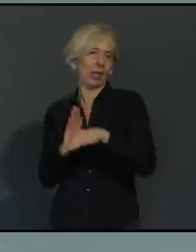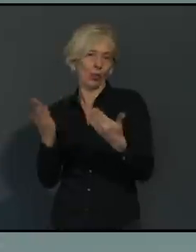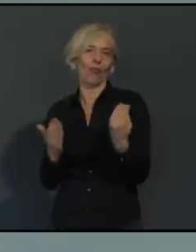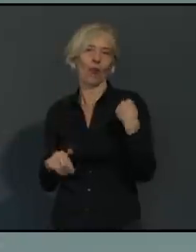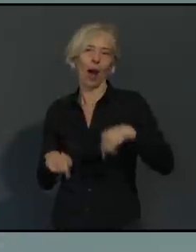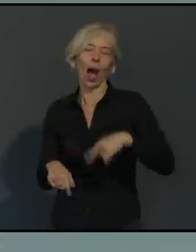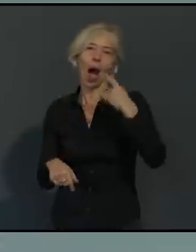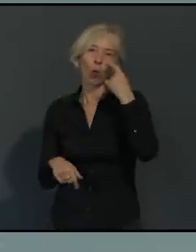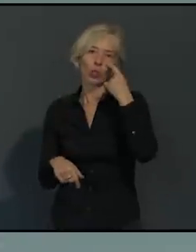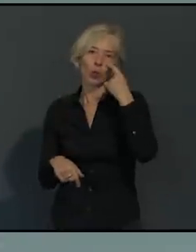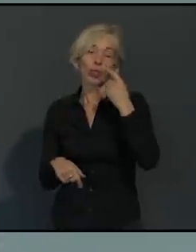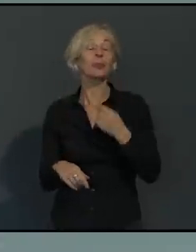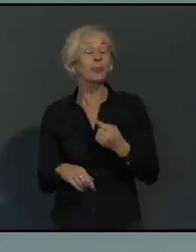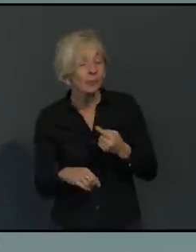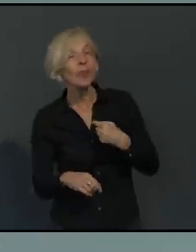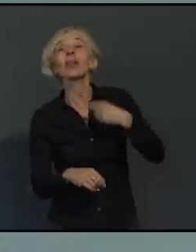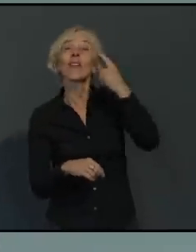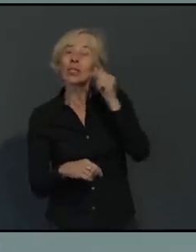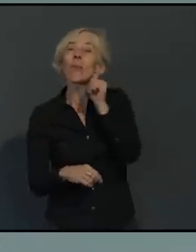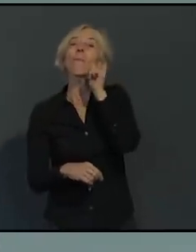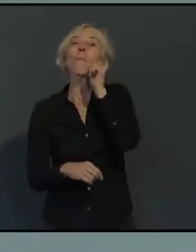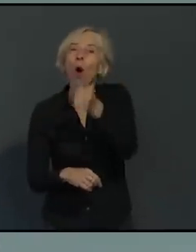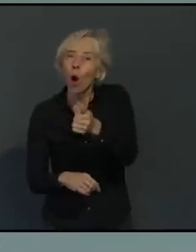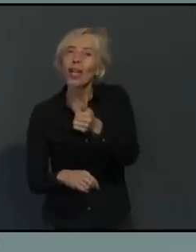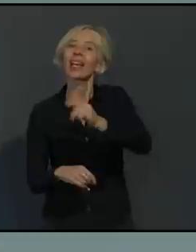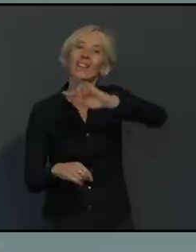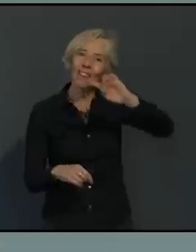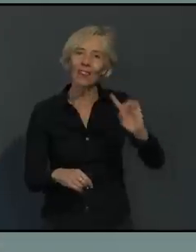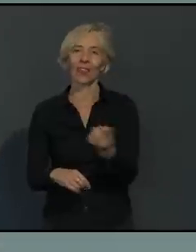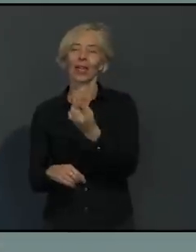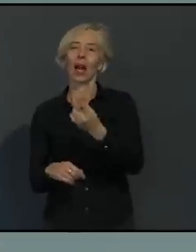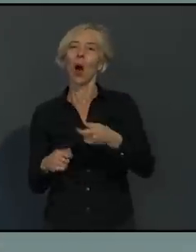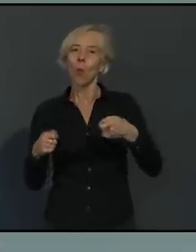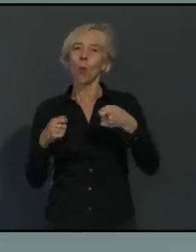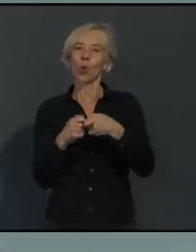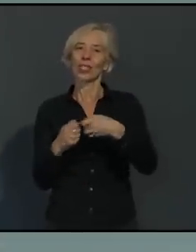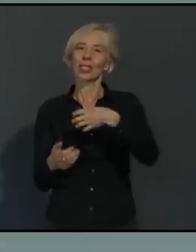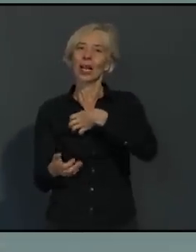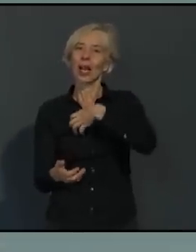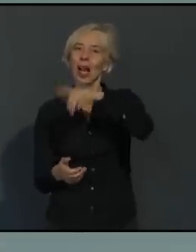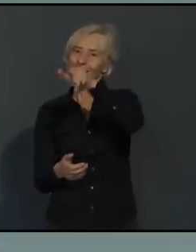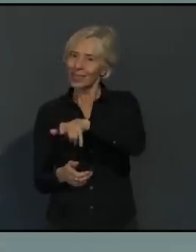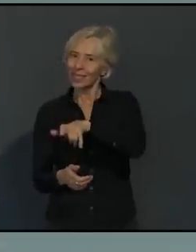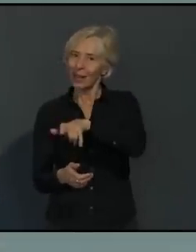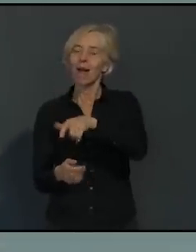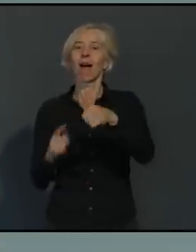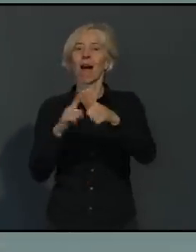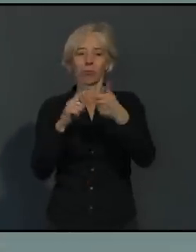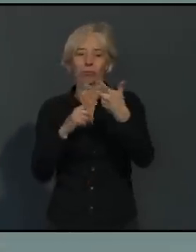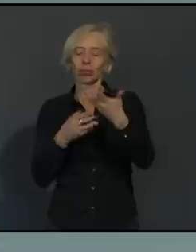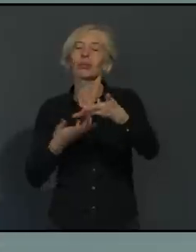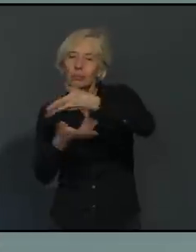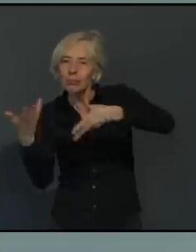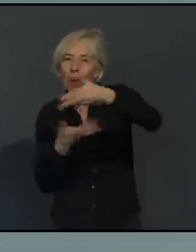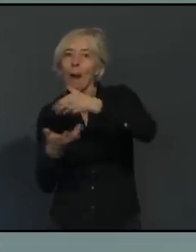war es einfach wichtig, diese Vorabinfo, in welche Richtung die Reise gehen kann, eben schon heute zu geben, damit man sich auch darauf